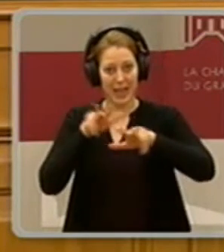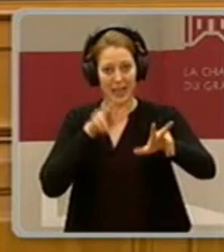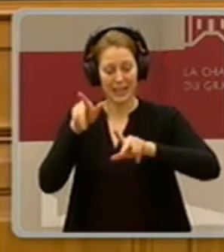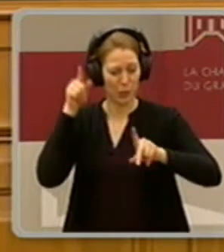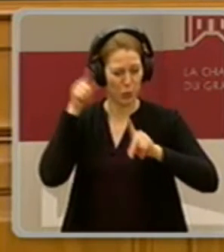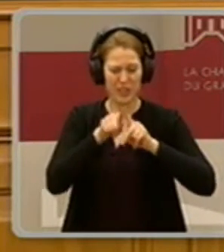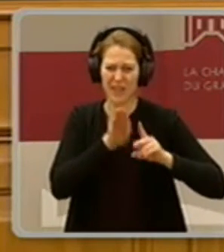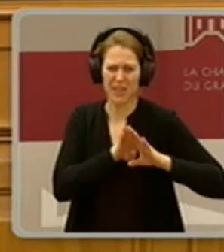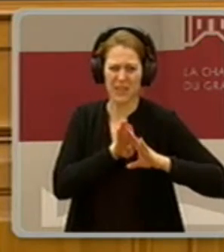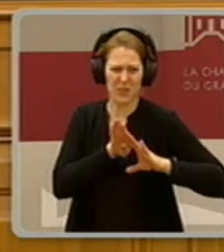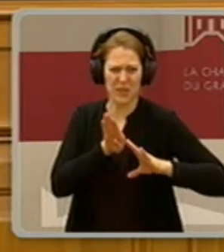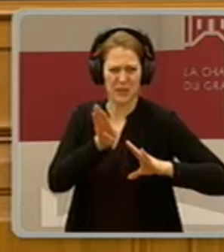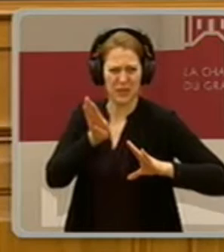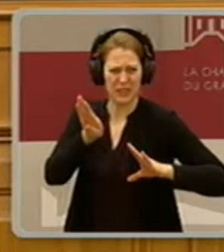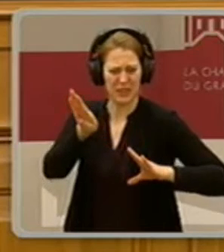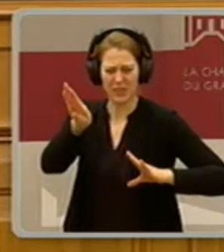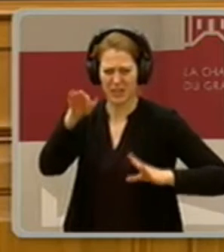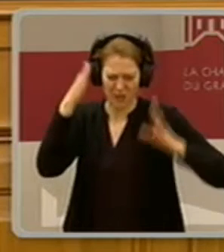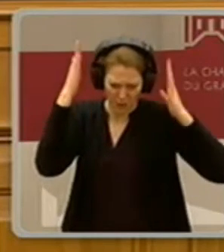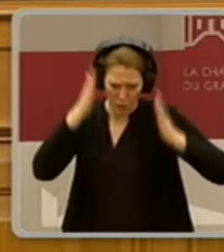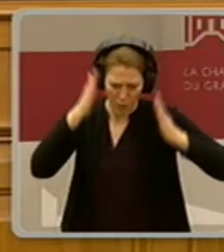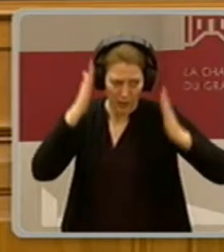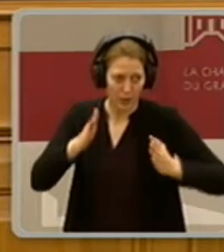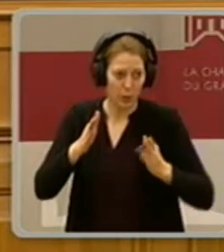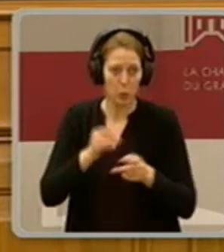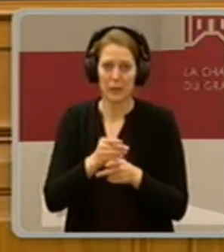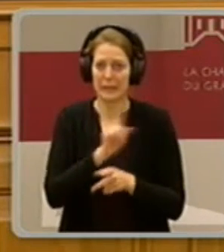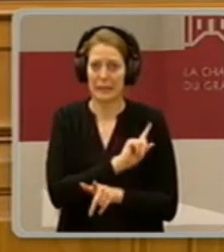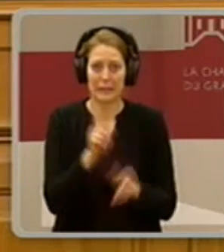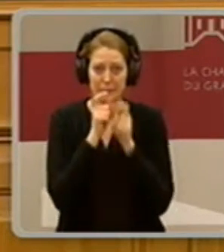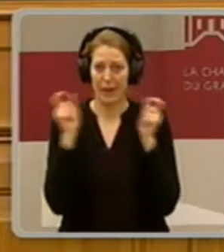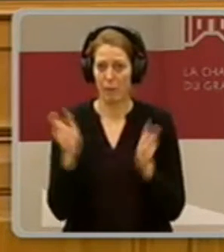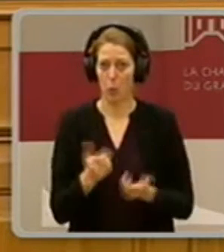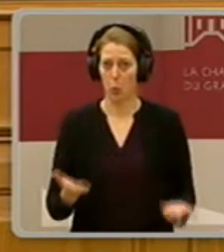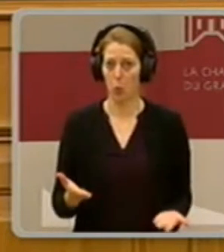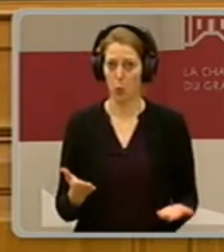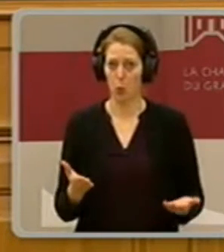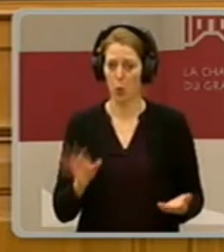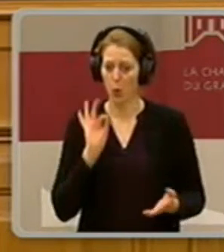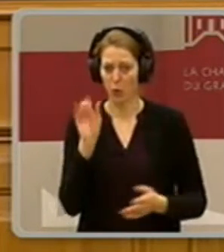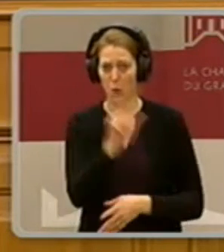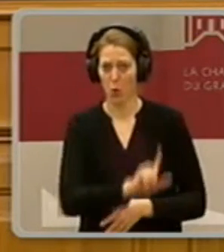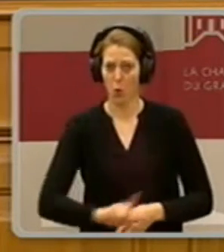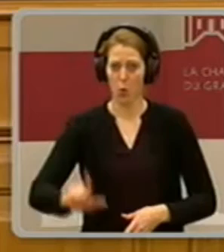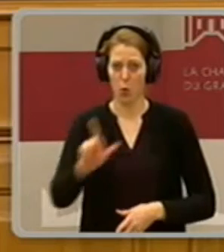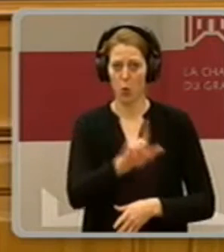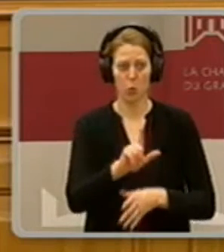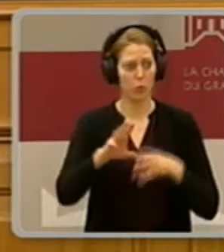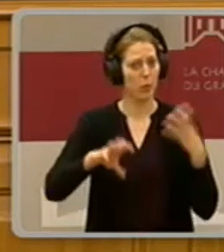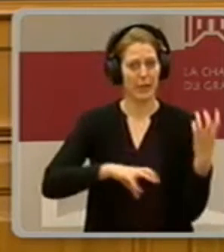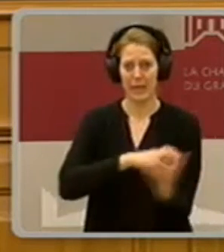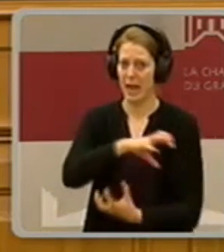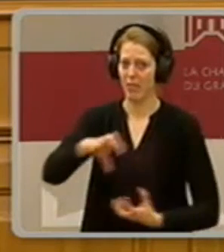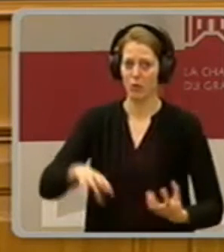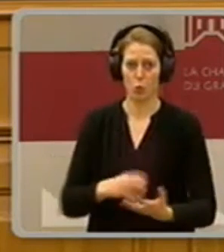langfristig an eine Katastrophe. 60.000 neue Erbisplätze, die gehen von